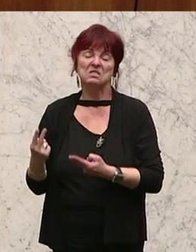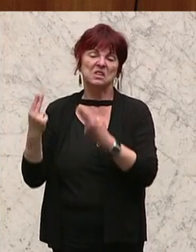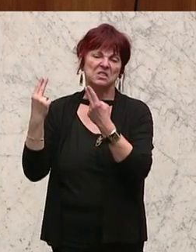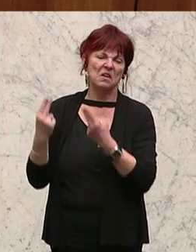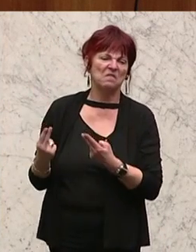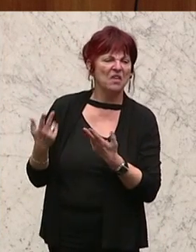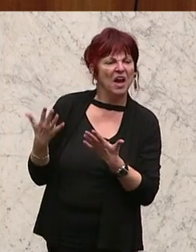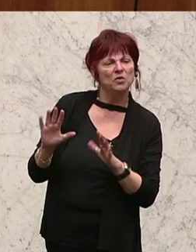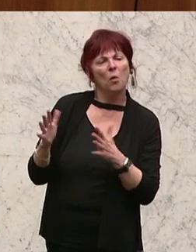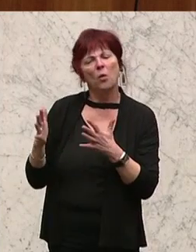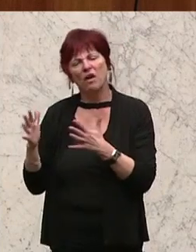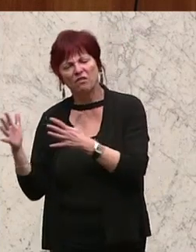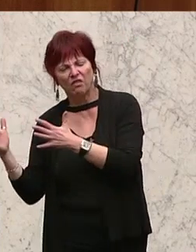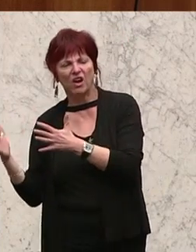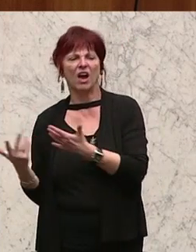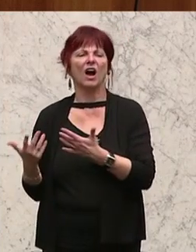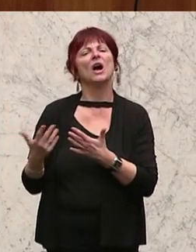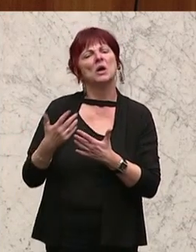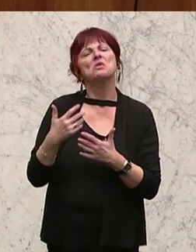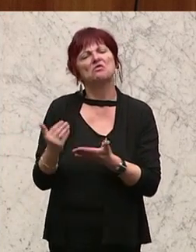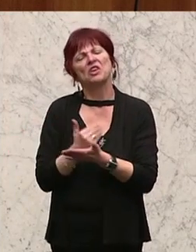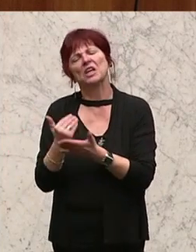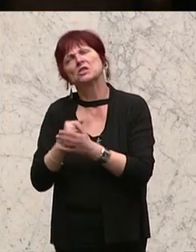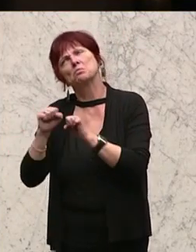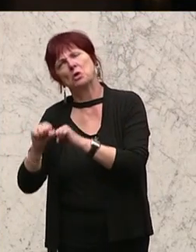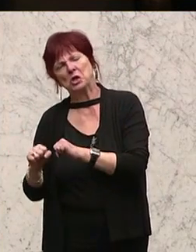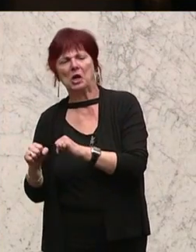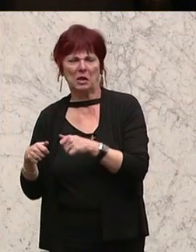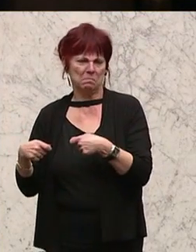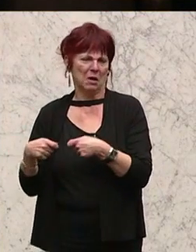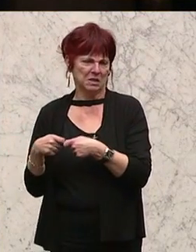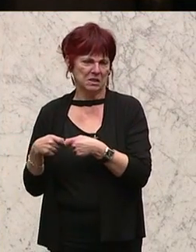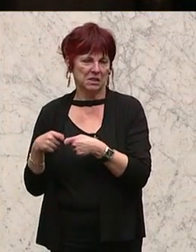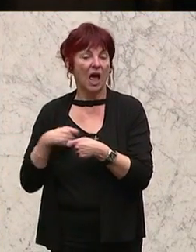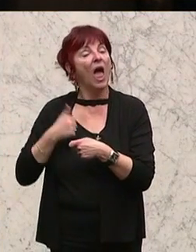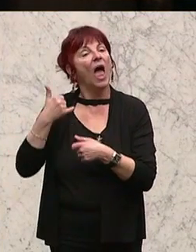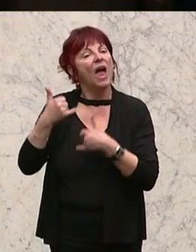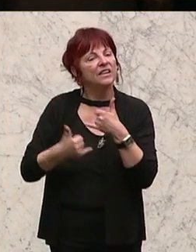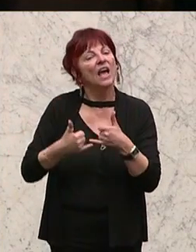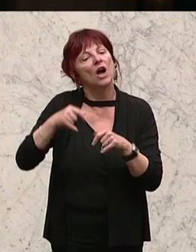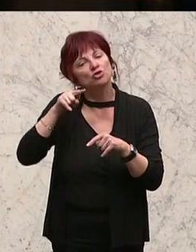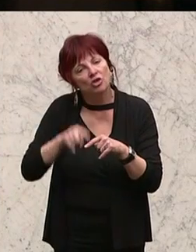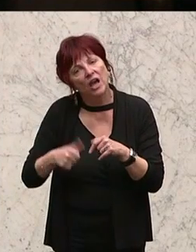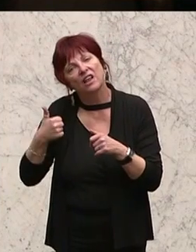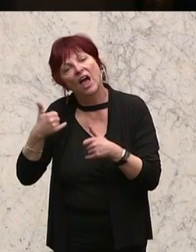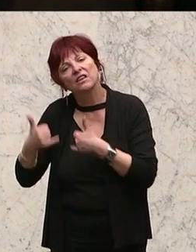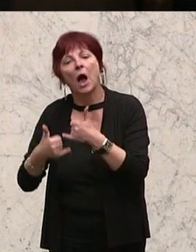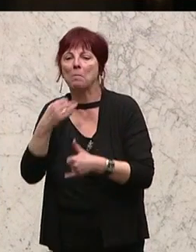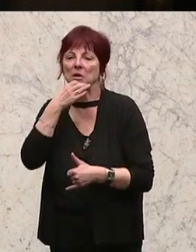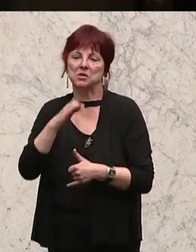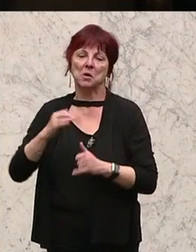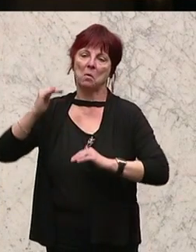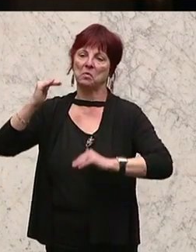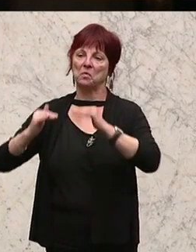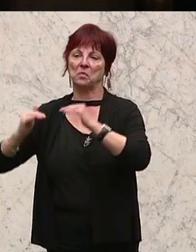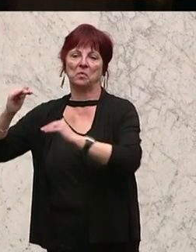Verdienstmöglichkeiten entspricht. Ein Jahr ist etwas besser, ein Jahr ist etwas schlechter. Damit haben wir zu leben lernen müssen. Das ist einmal so in der